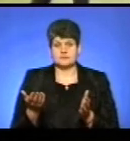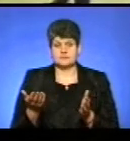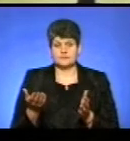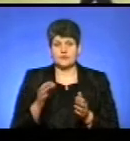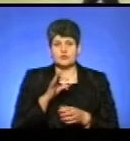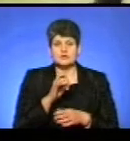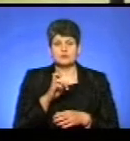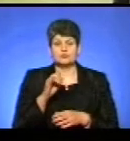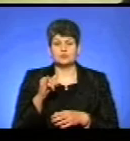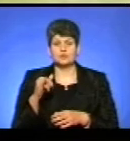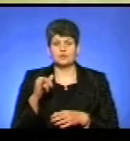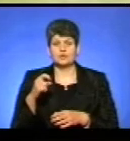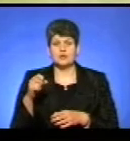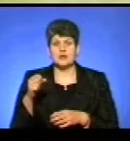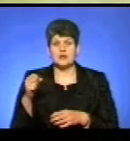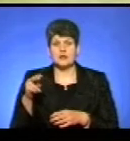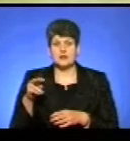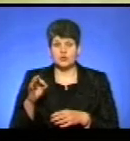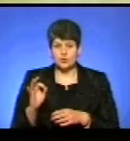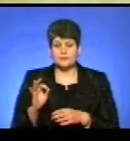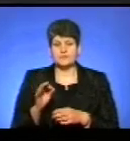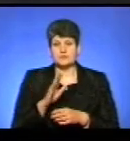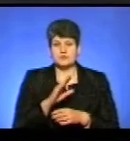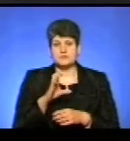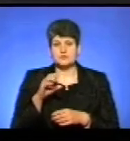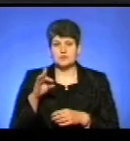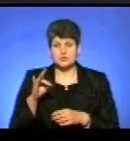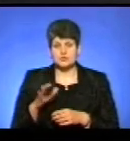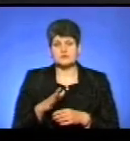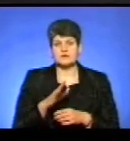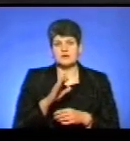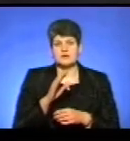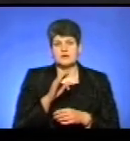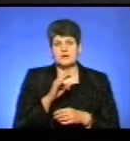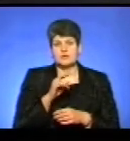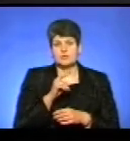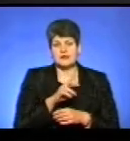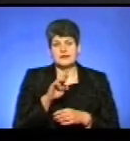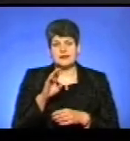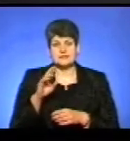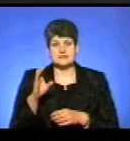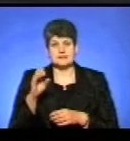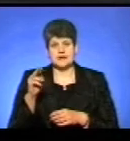Олексій Бухало, Руслан Савуляк, Валентина Гордич, Володимир Струс, Людмила Ястремська, тема дня, ЮА Рівне.